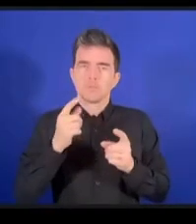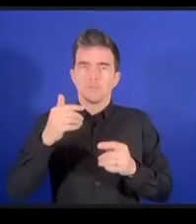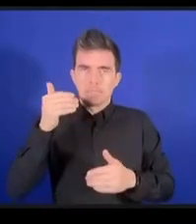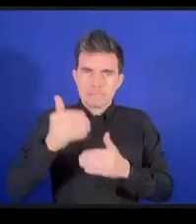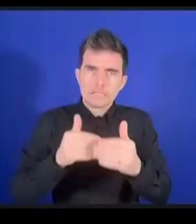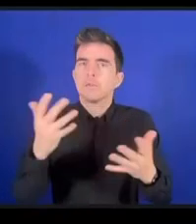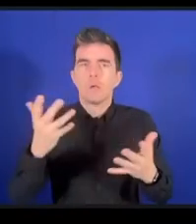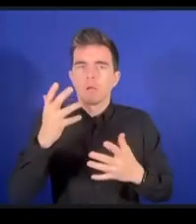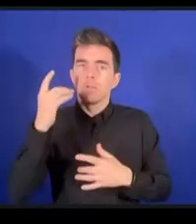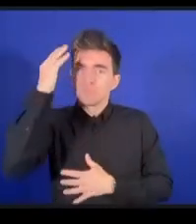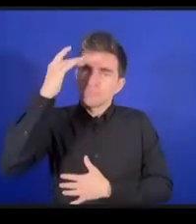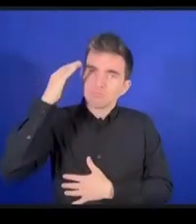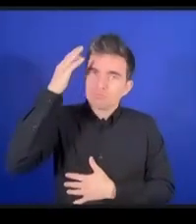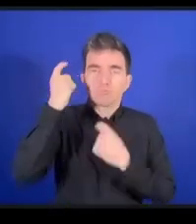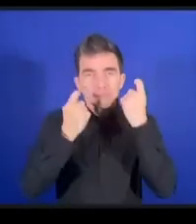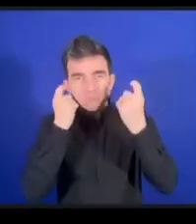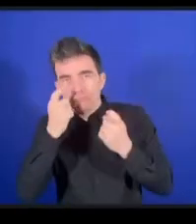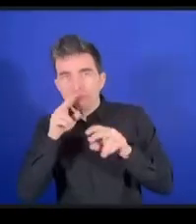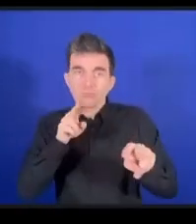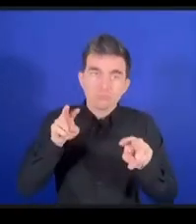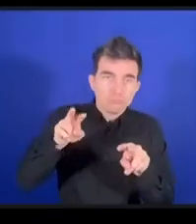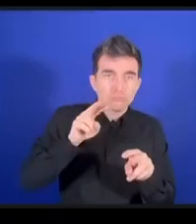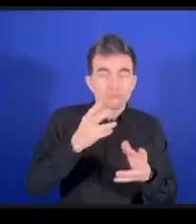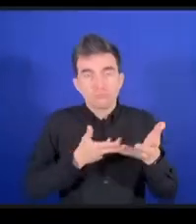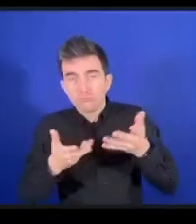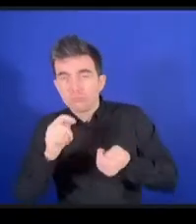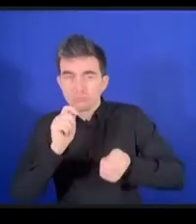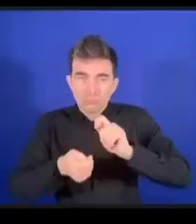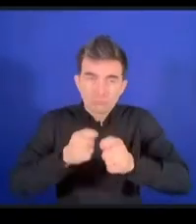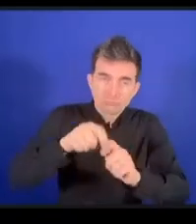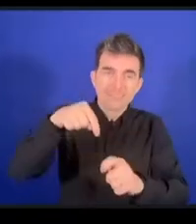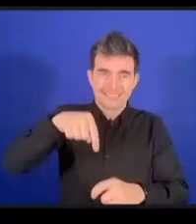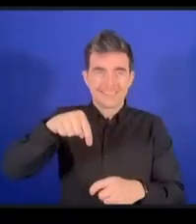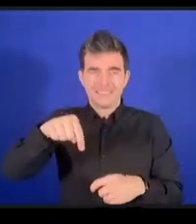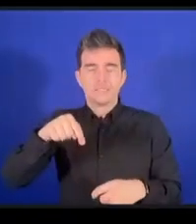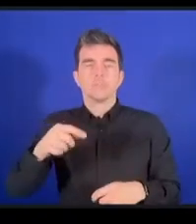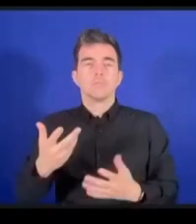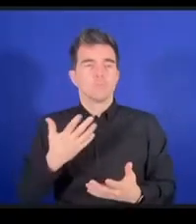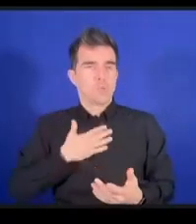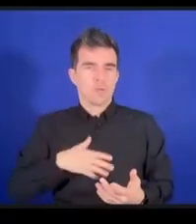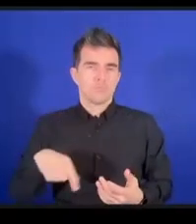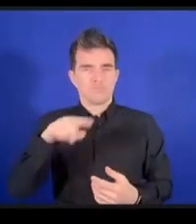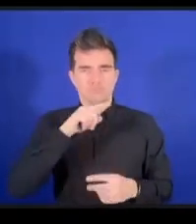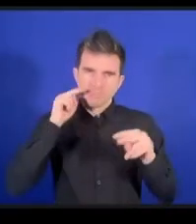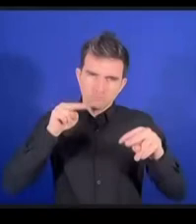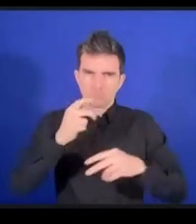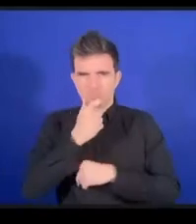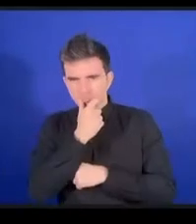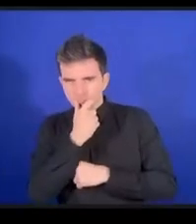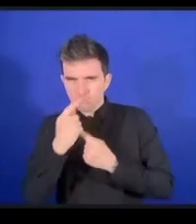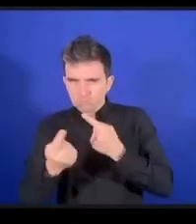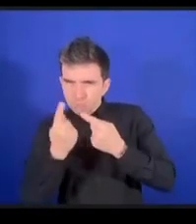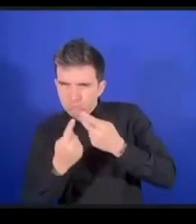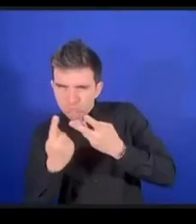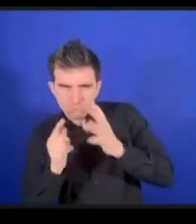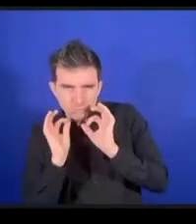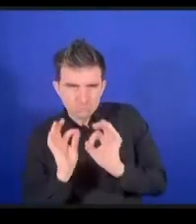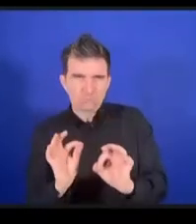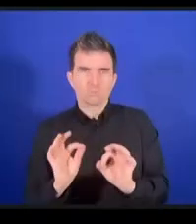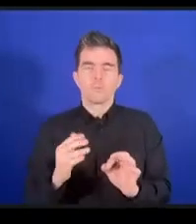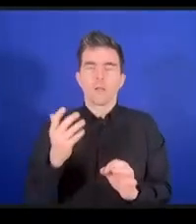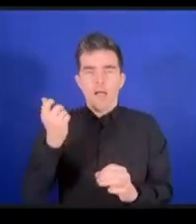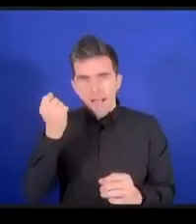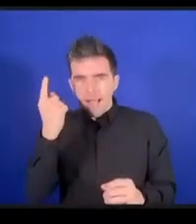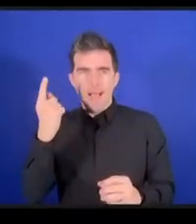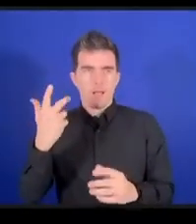そして何が起きているかをじっくりと観察をしてどこにつながりがあるかつまりテクノロジーインターネットが配信しているテクノロ